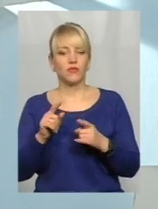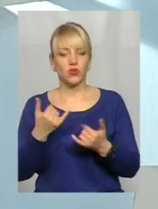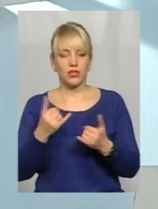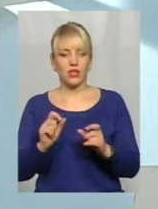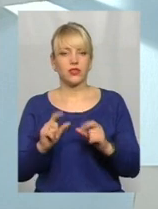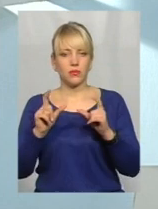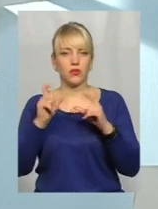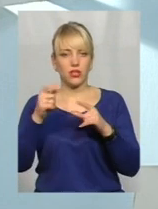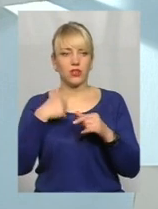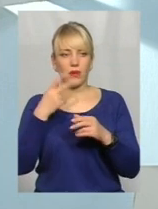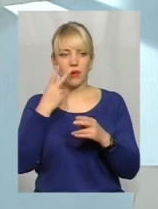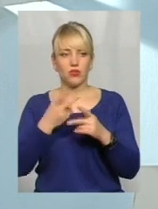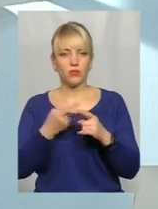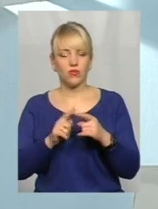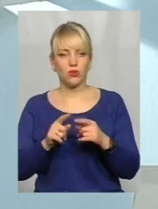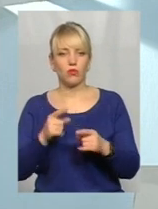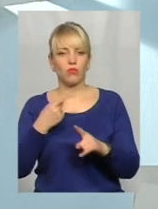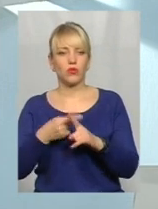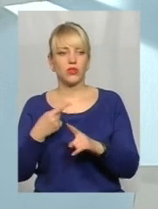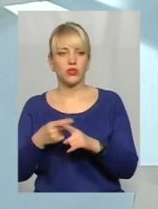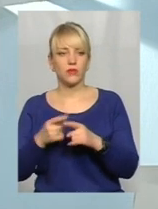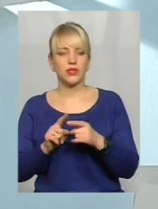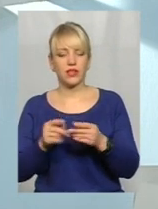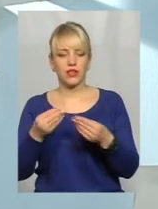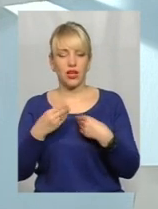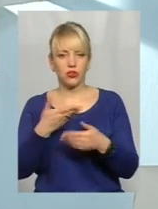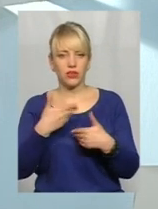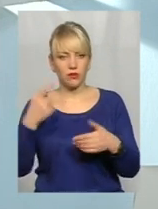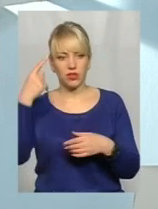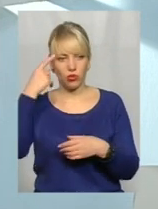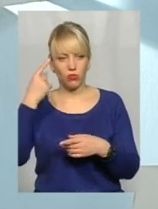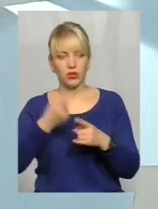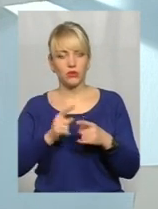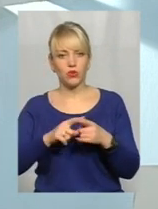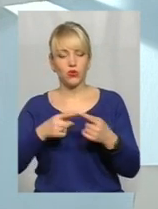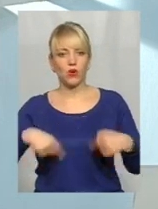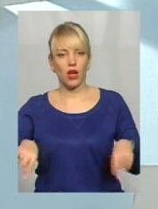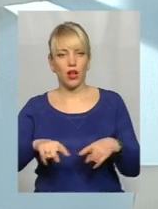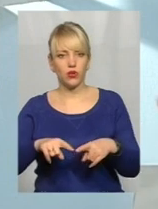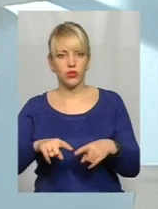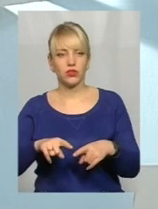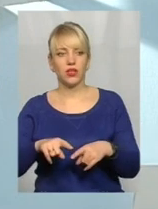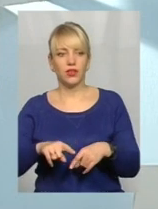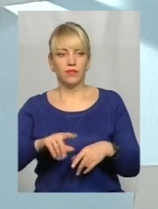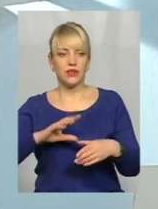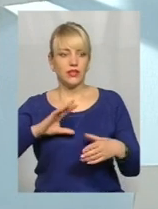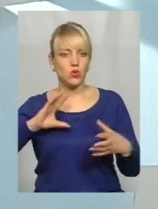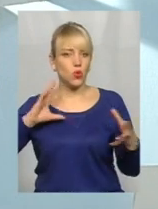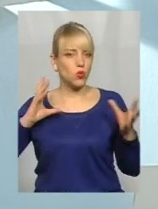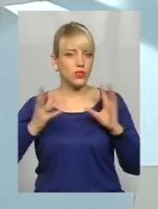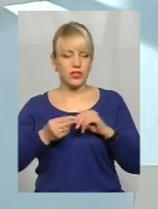в цьому бачаю і позитив, воно принаймні дало нам задуматись про цю галузь з усіх